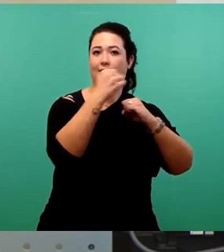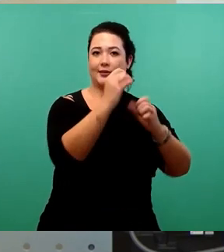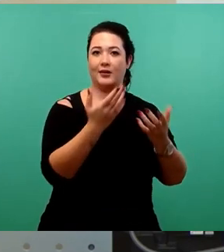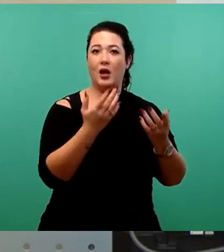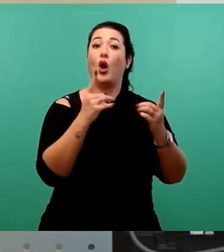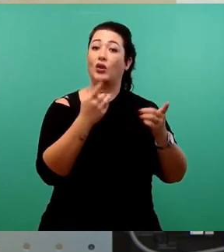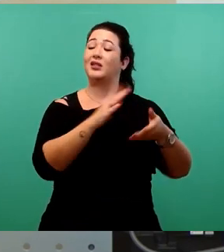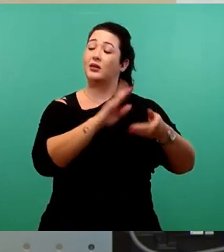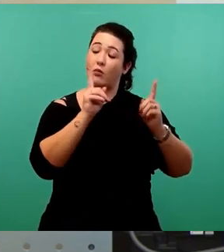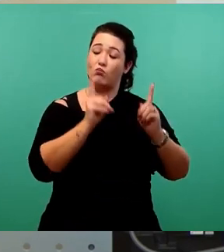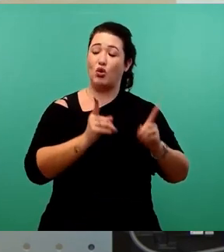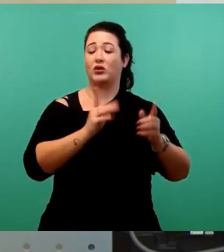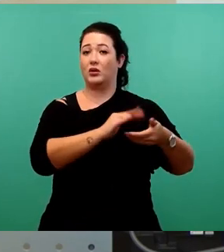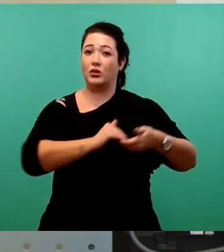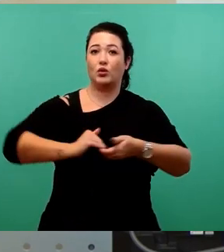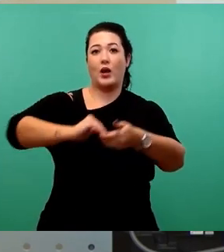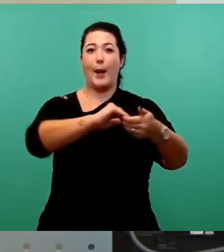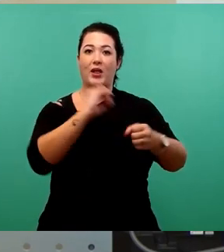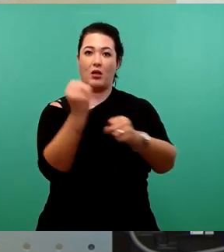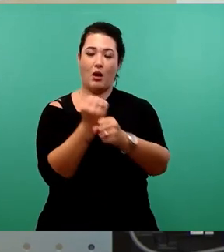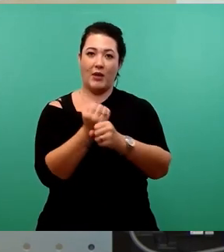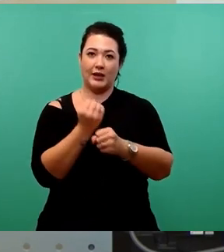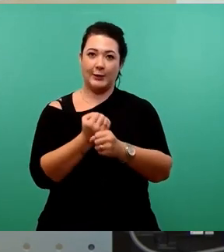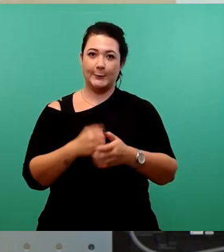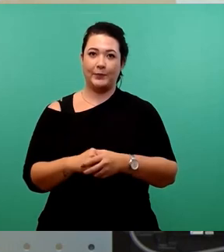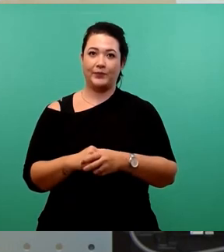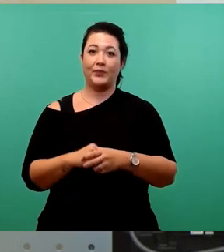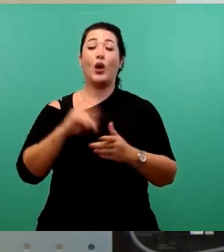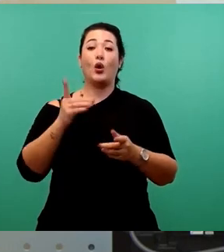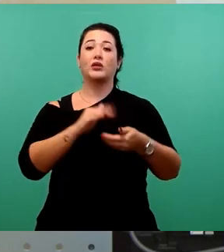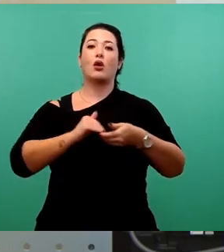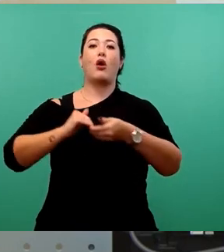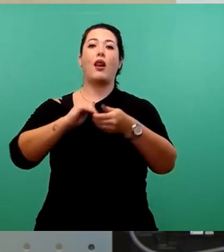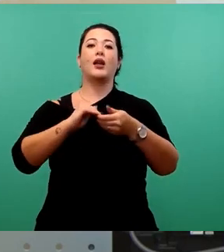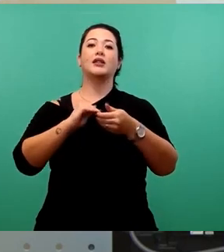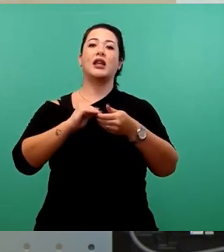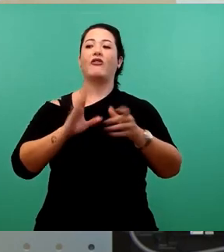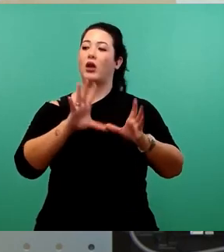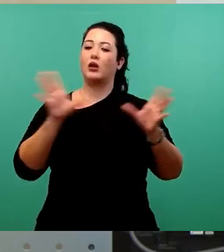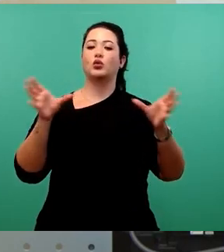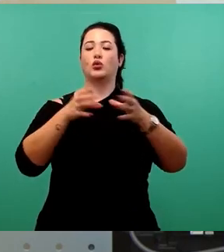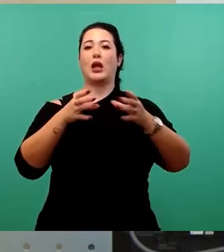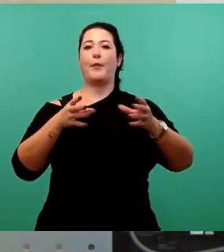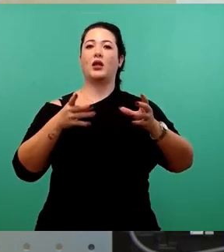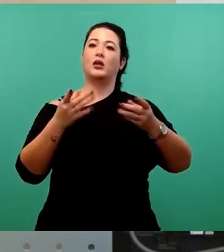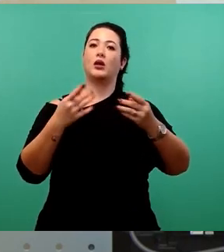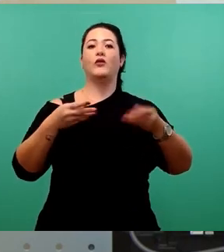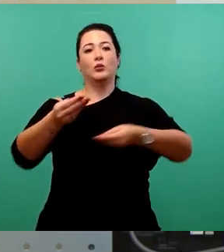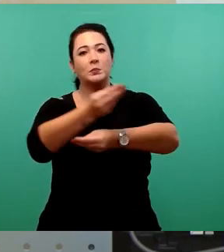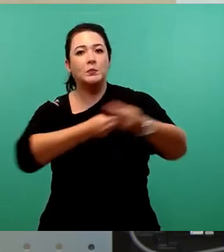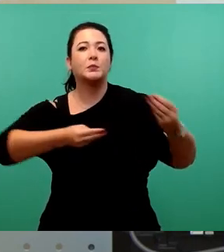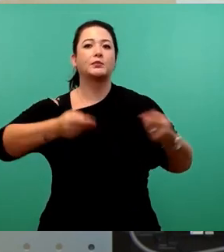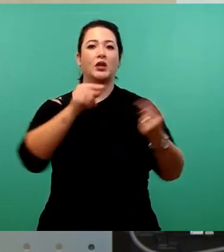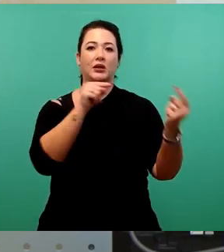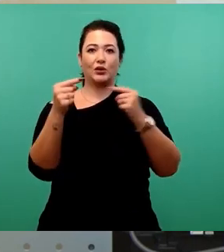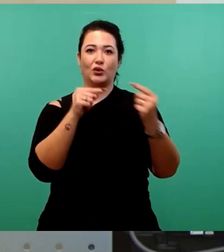Gemeinschaftswerk, eine Kollektivveranstaltung, eine Kollektivdiskussion, wo wir auch um die